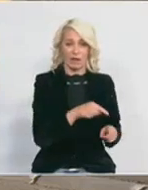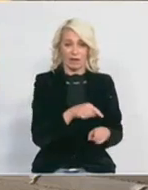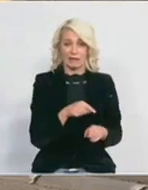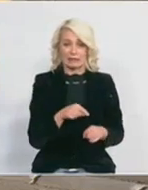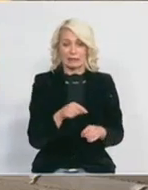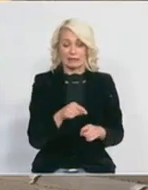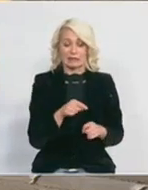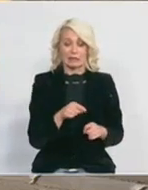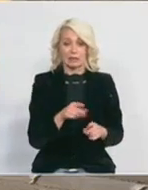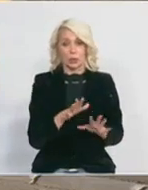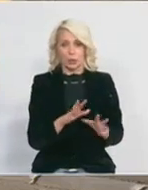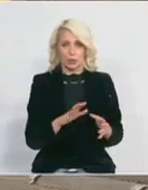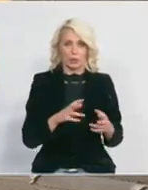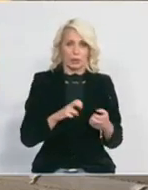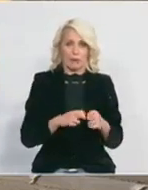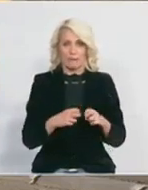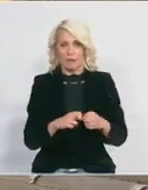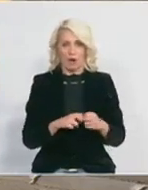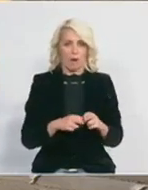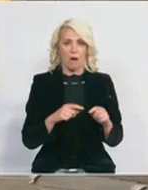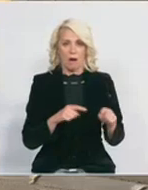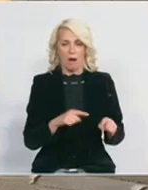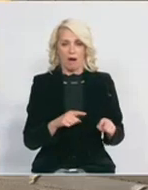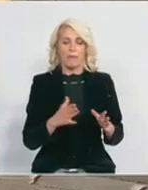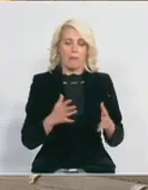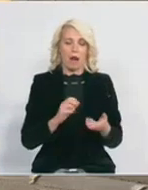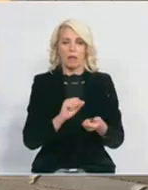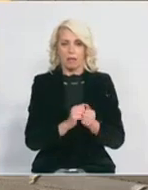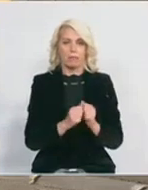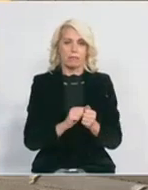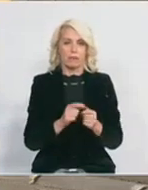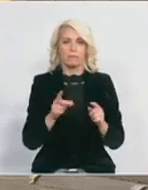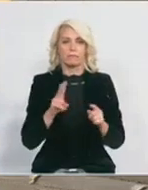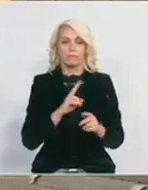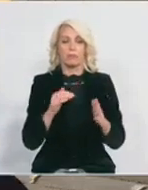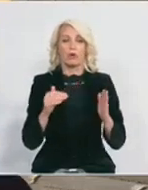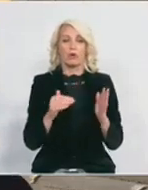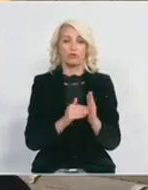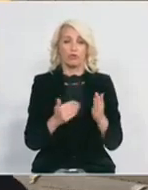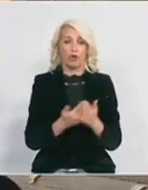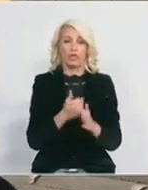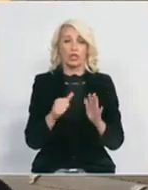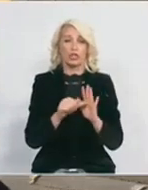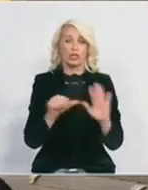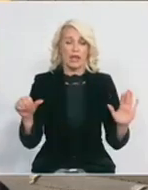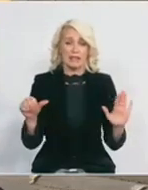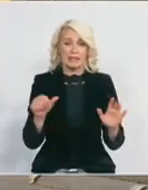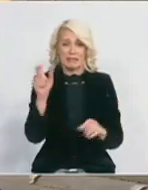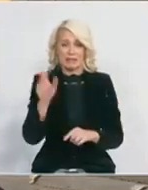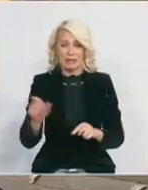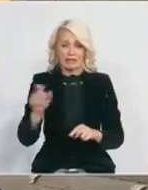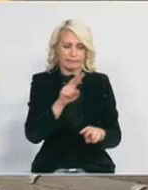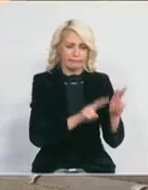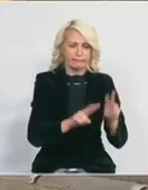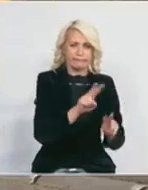I tu imamo realno problem, ali iznećemo sa njim, uveli smo novih 16 negovatelja u klinički centar Niš,